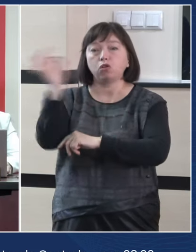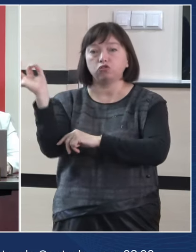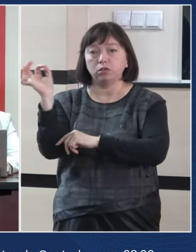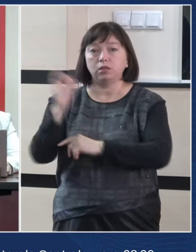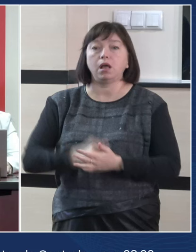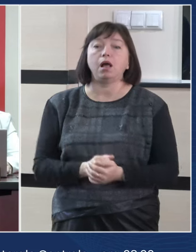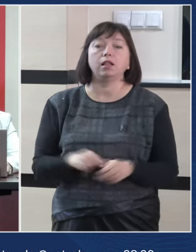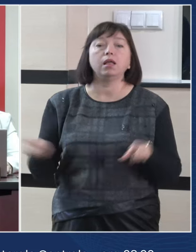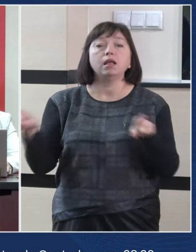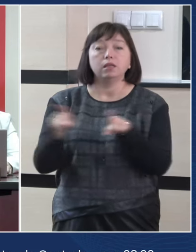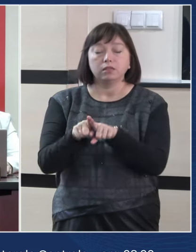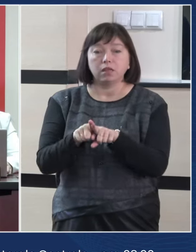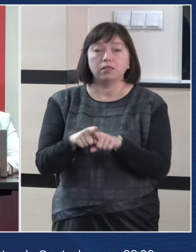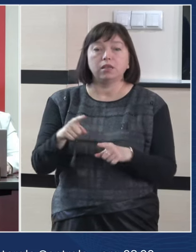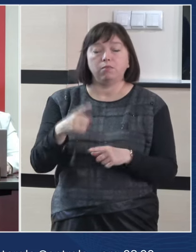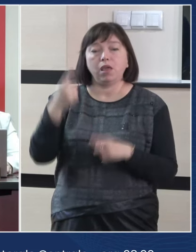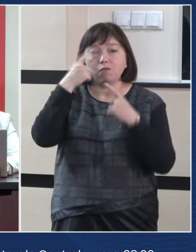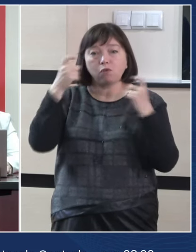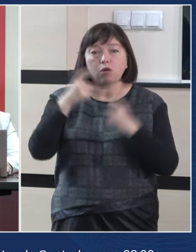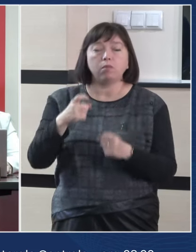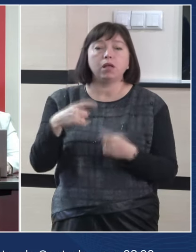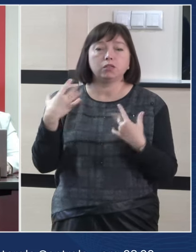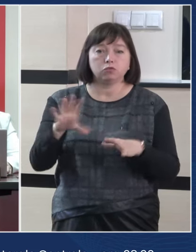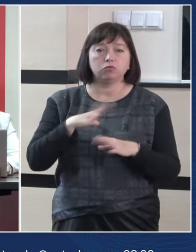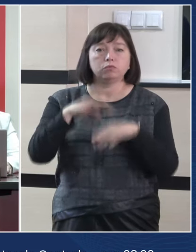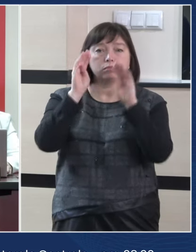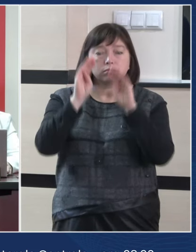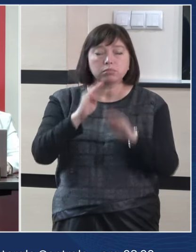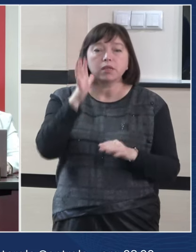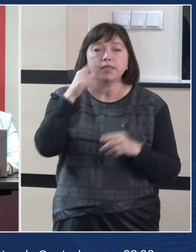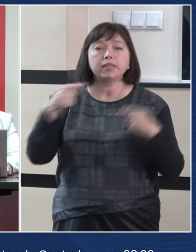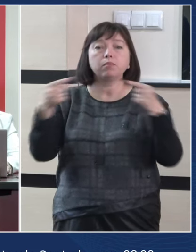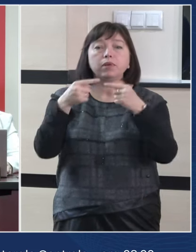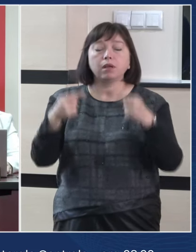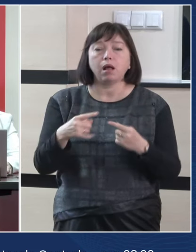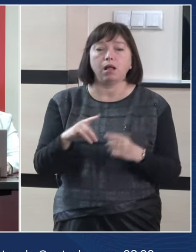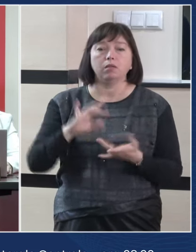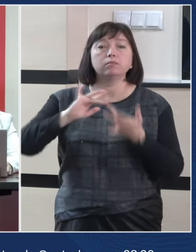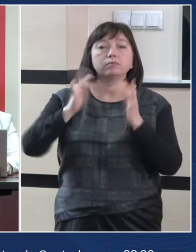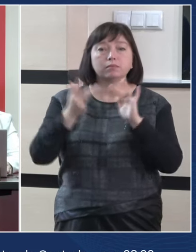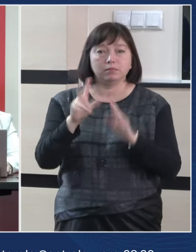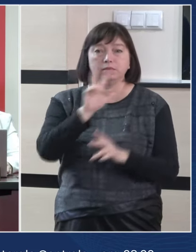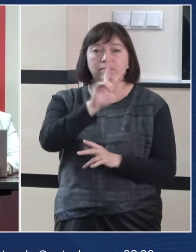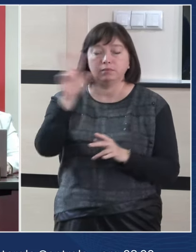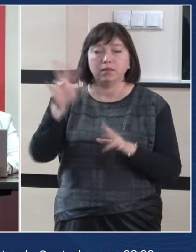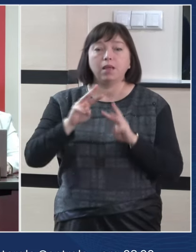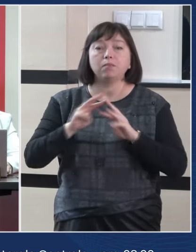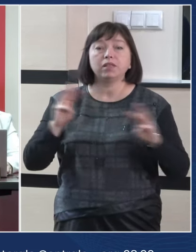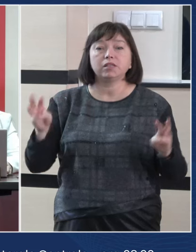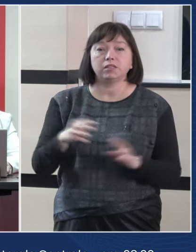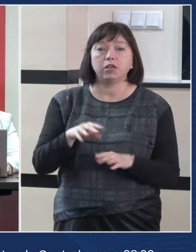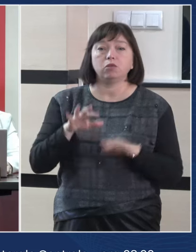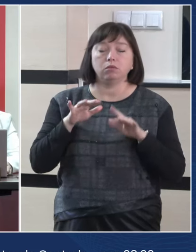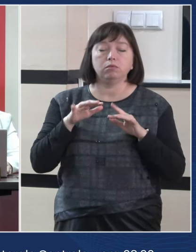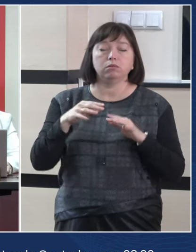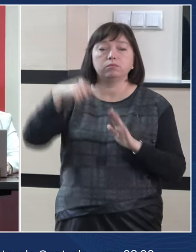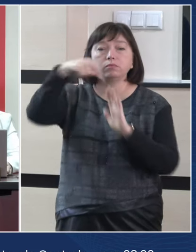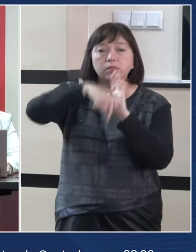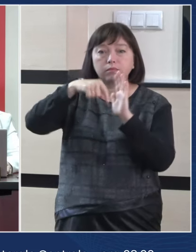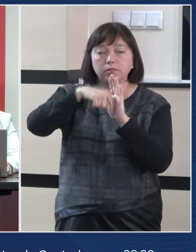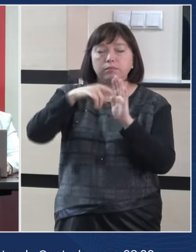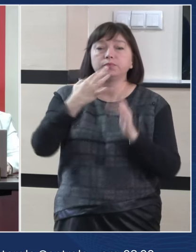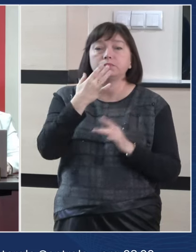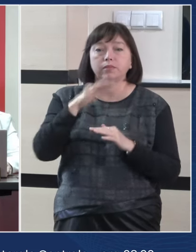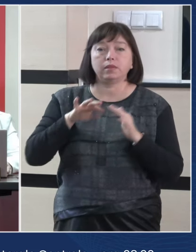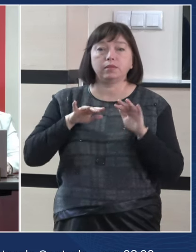De asemenea, informațiile sunt actualizate în timp real pe platforma online a Ministerului Afacerilor Externe,